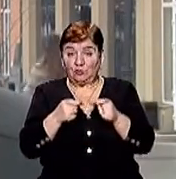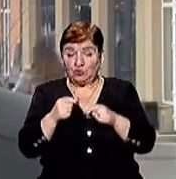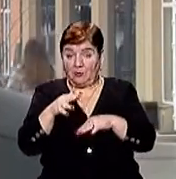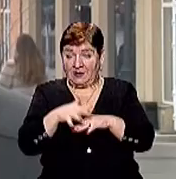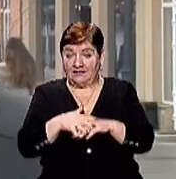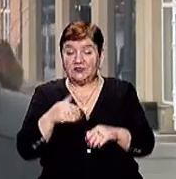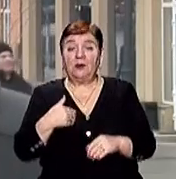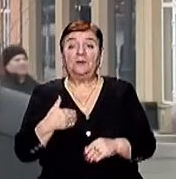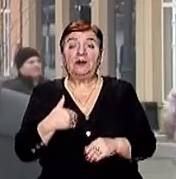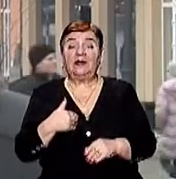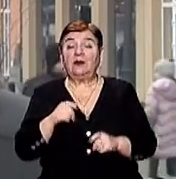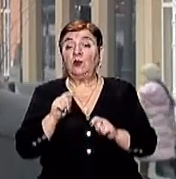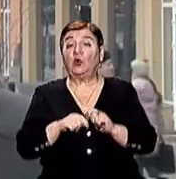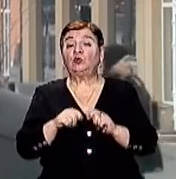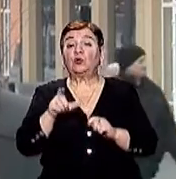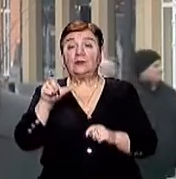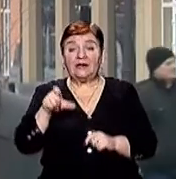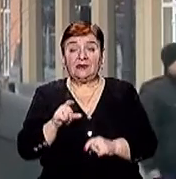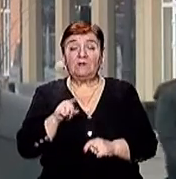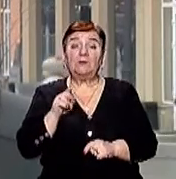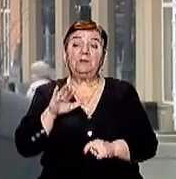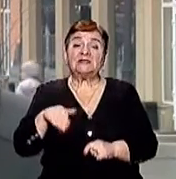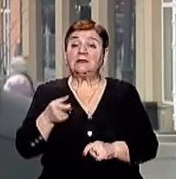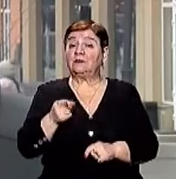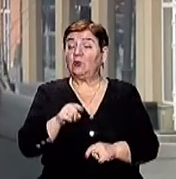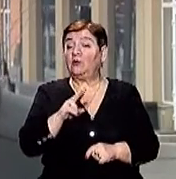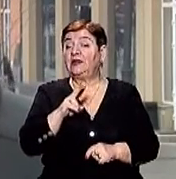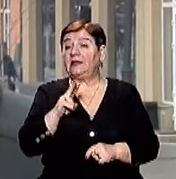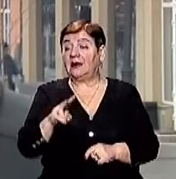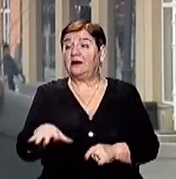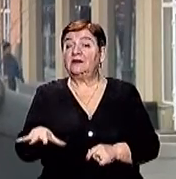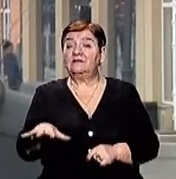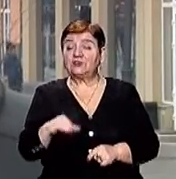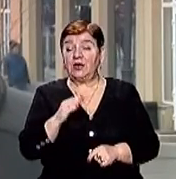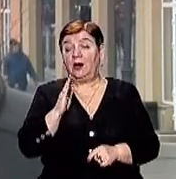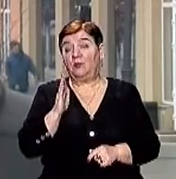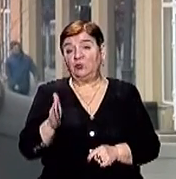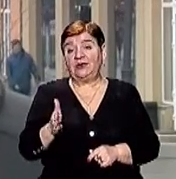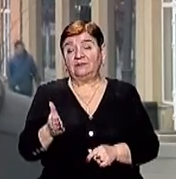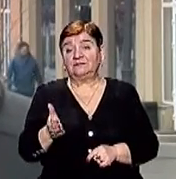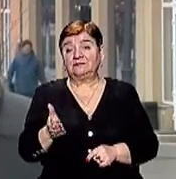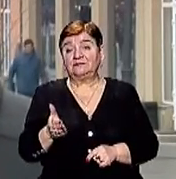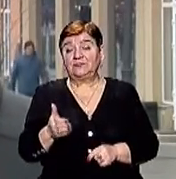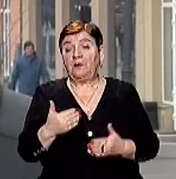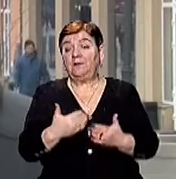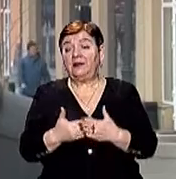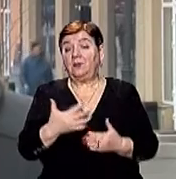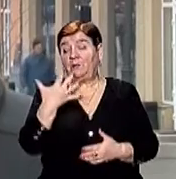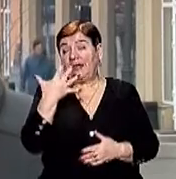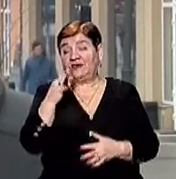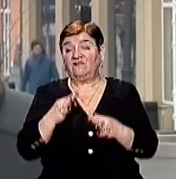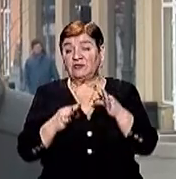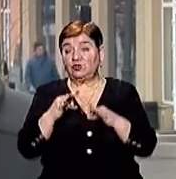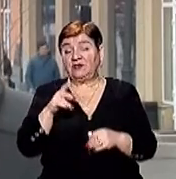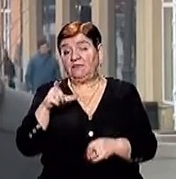Ми введемо контролерів тільки після того, як буде мінімум 5%